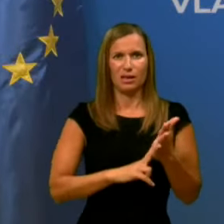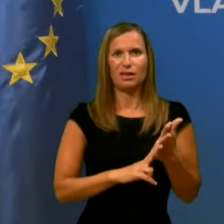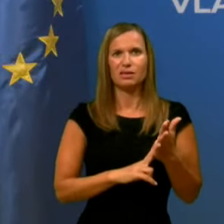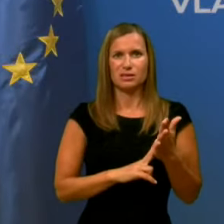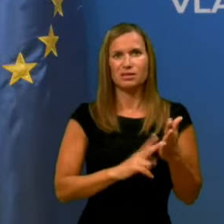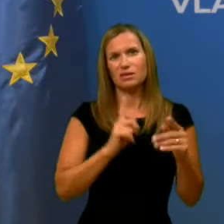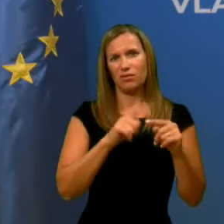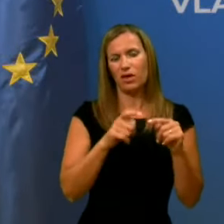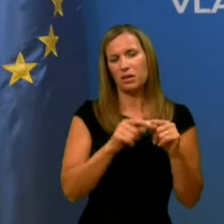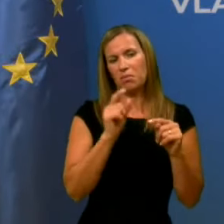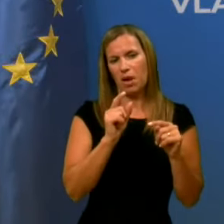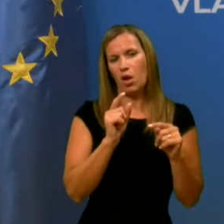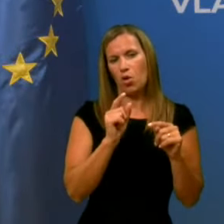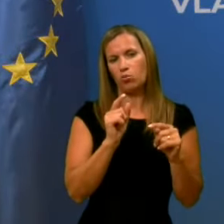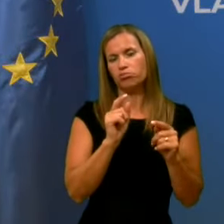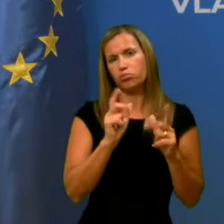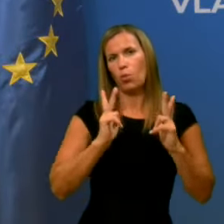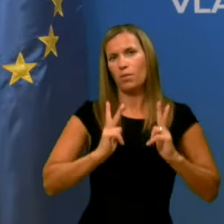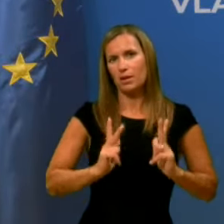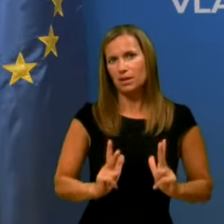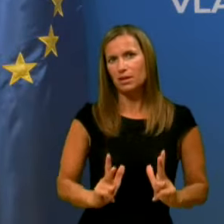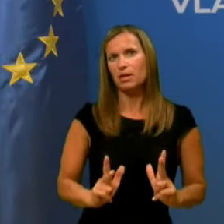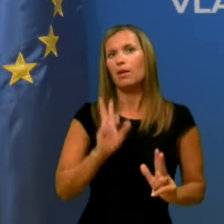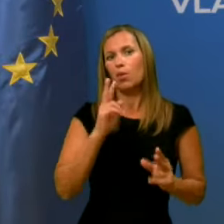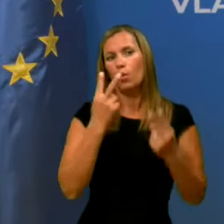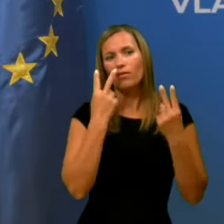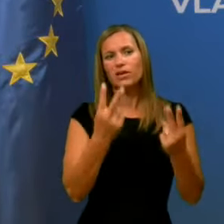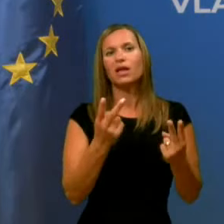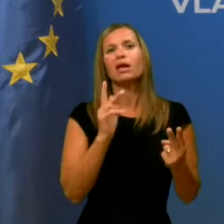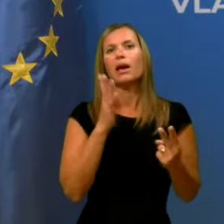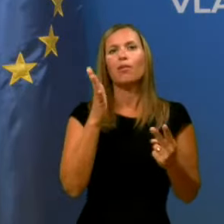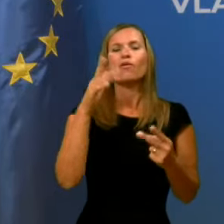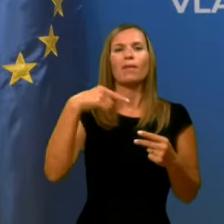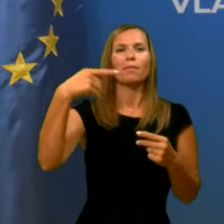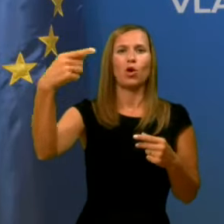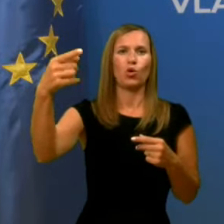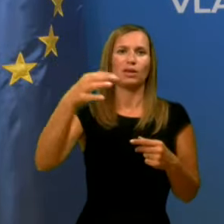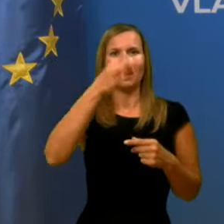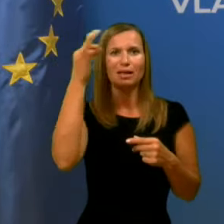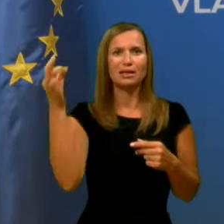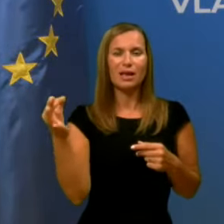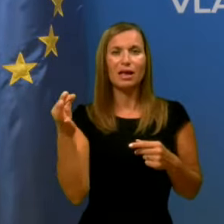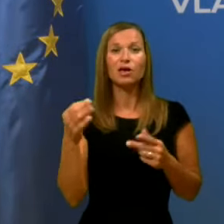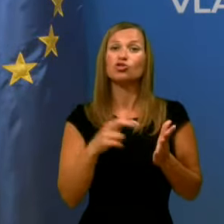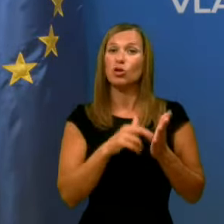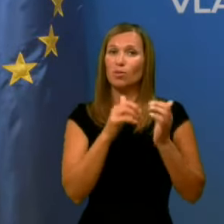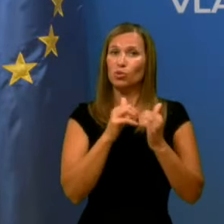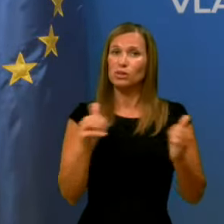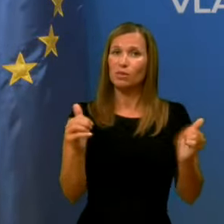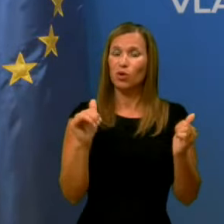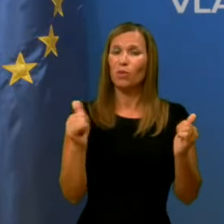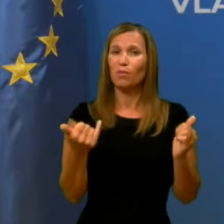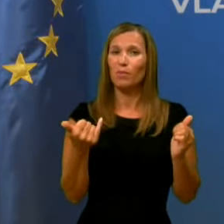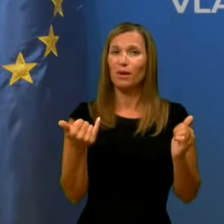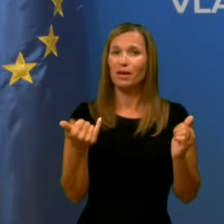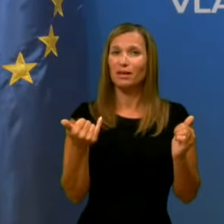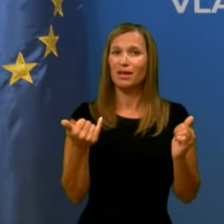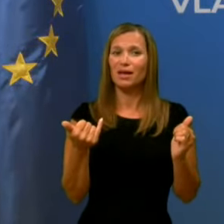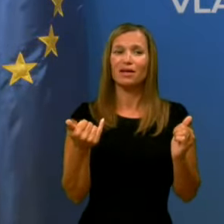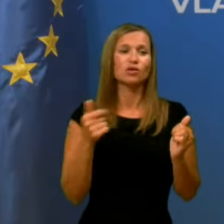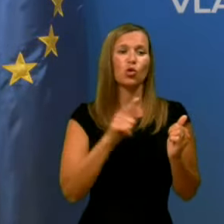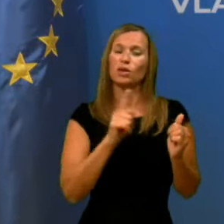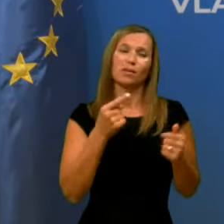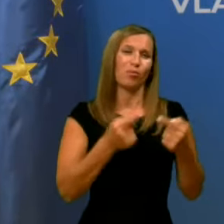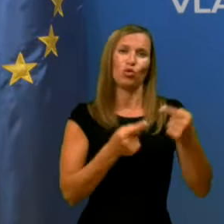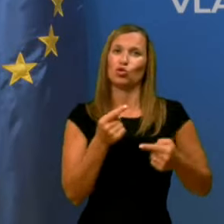so se zadeve nekoliko stabilizirale, videli bomo, kaj bo v prihodnih dneh. Predvsem pa je, sveda, to ni politično